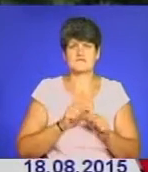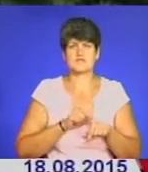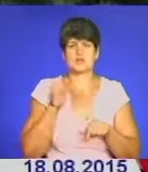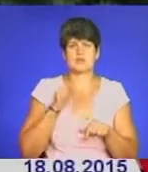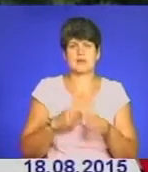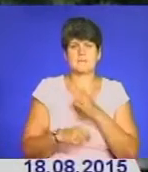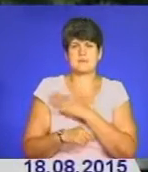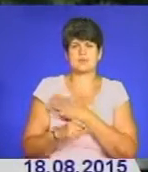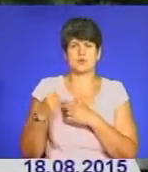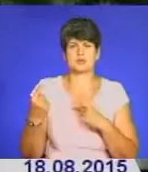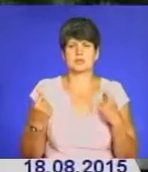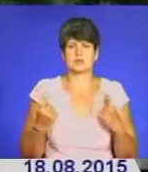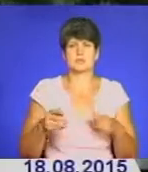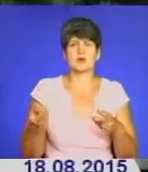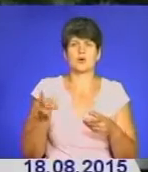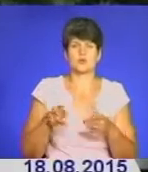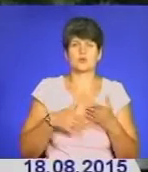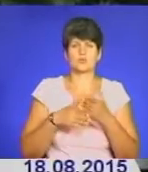і приходять на допомогу в самий потрібний момент.